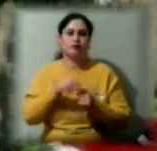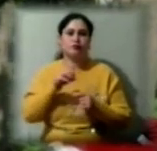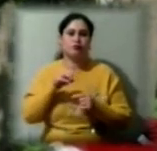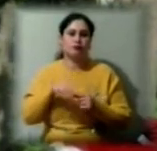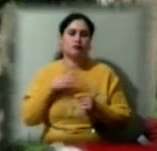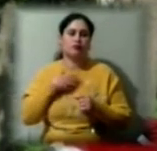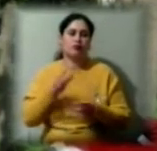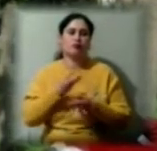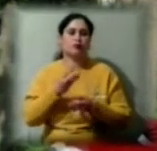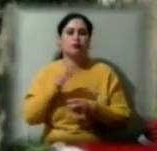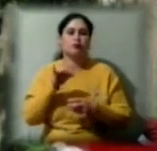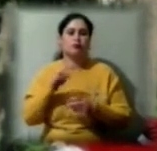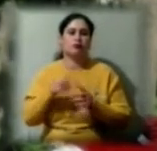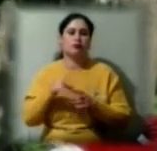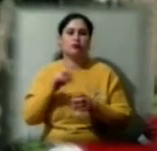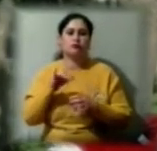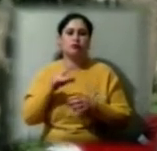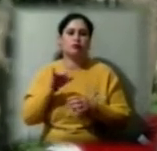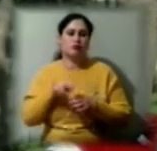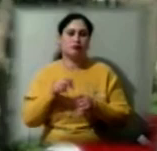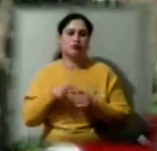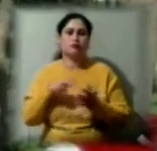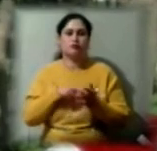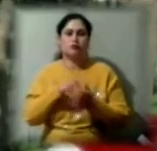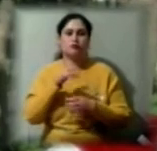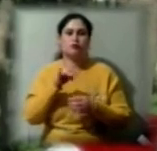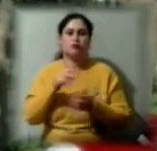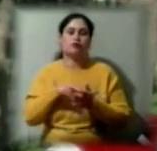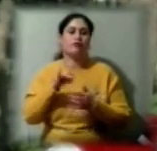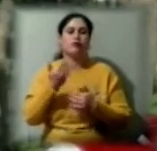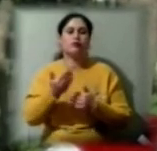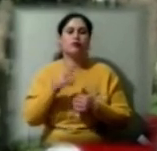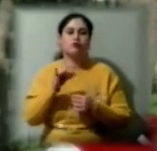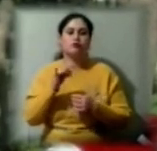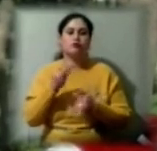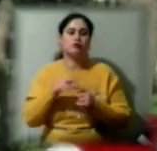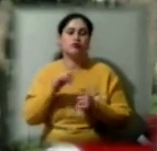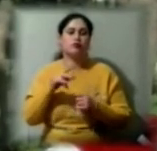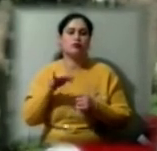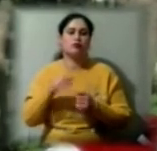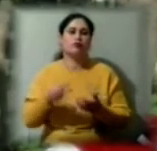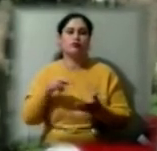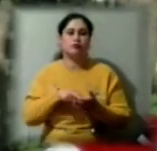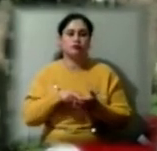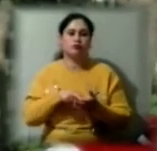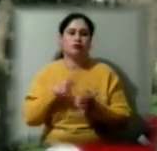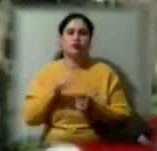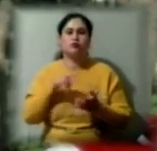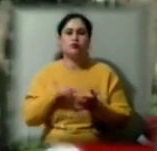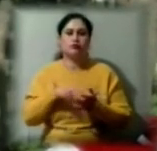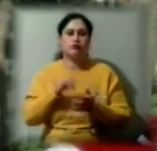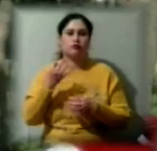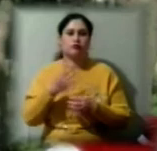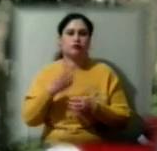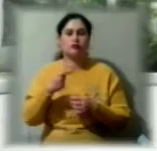гідрантів наземного типу. Вартість цих гідрантів залежить від його конструкції та глибини його встановлення. Вартість – від 40 до 48